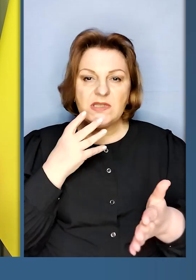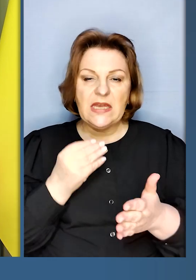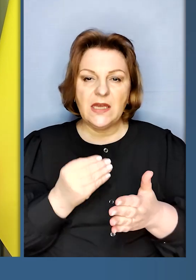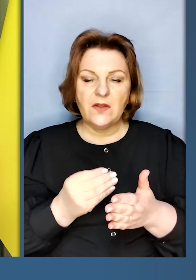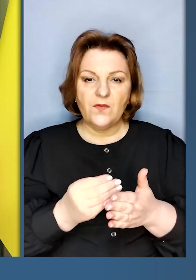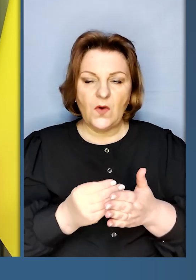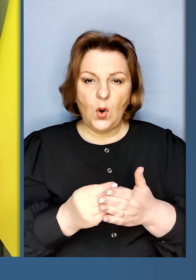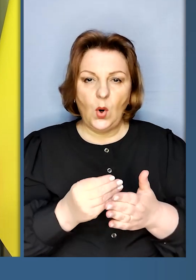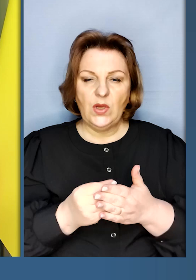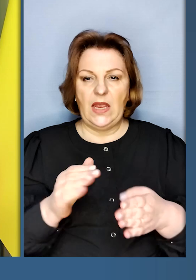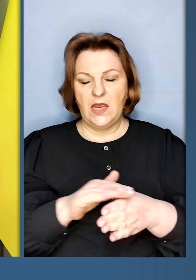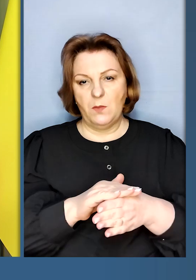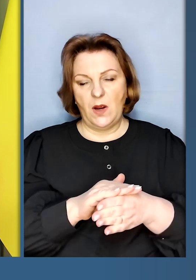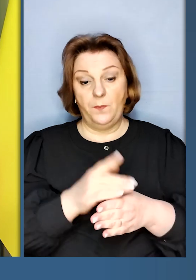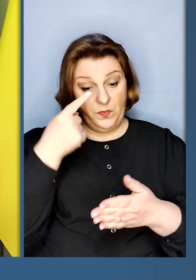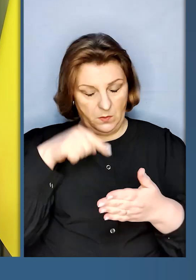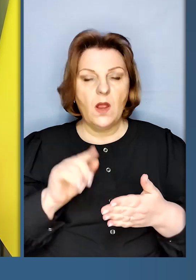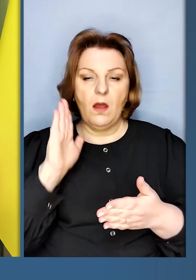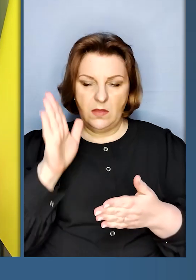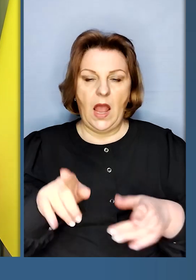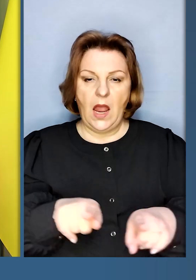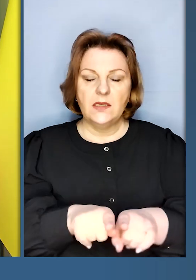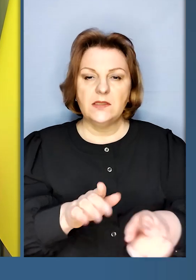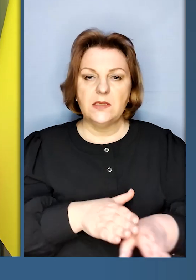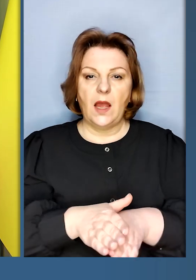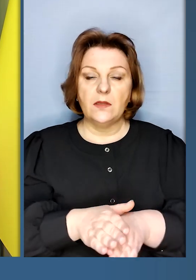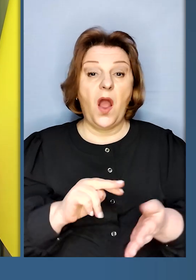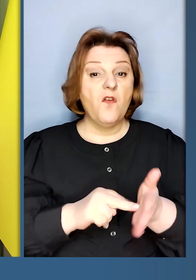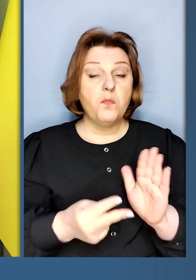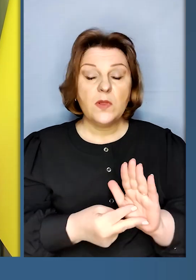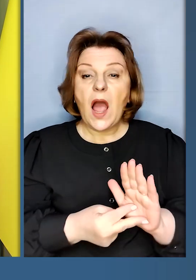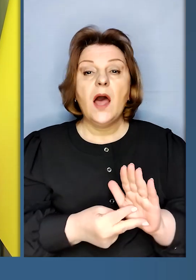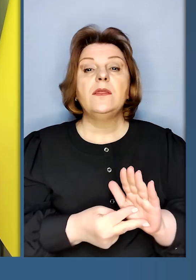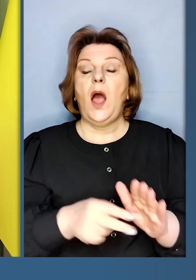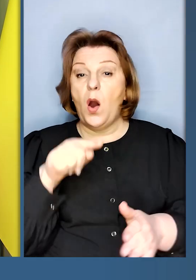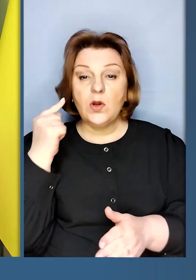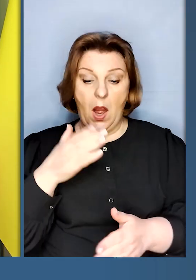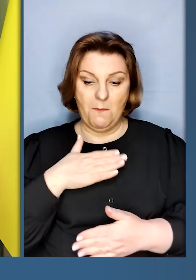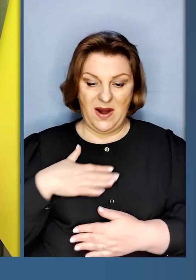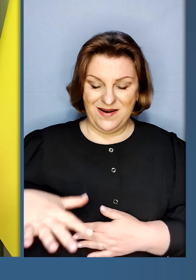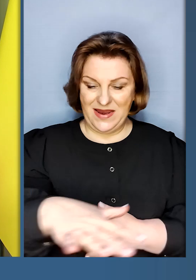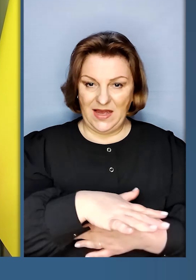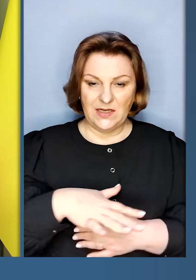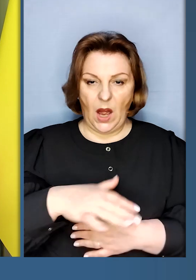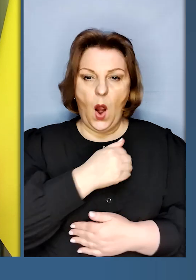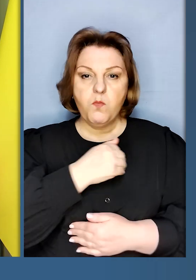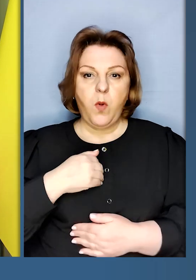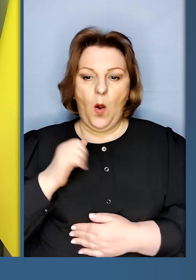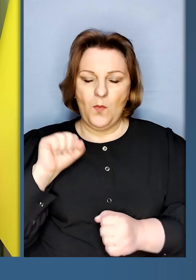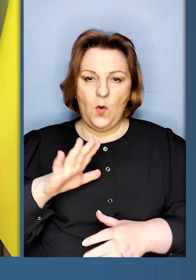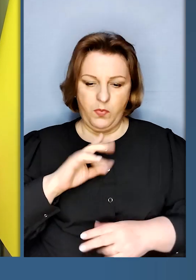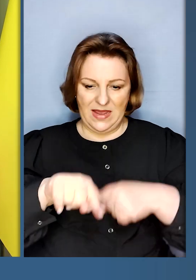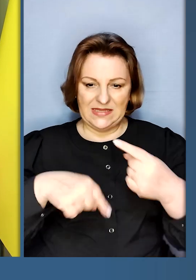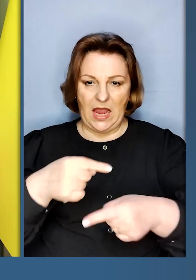свої рамена. Я переконаний, що так станеться. В планах Росії мій край, Польща, мав бути наступним